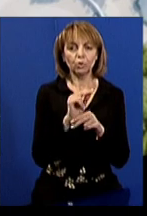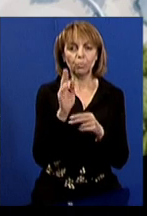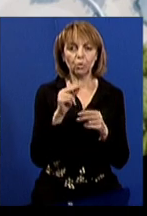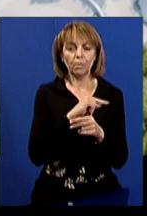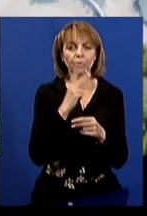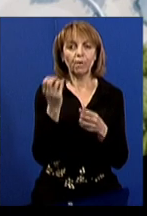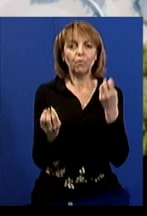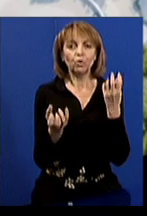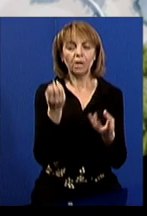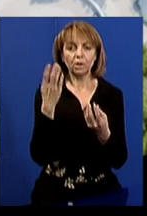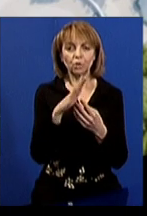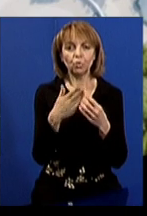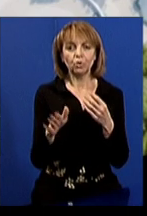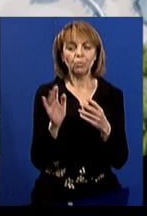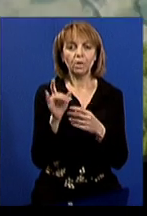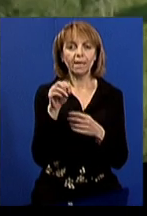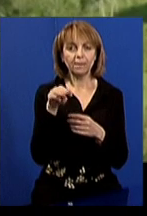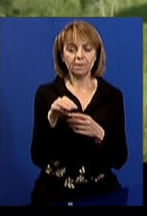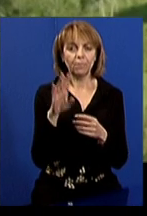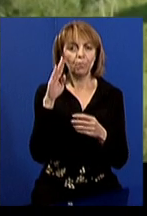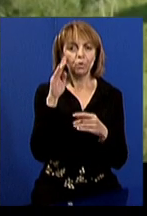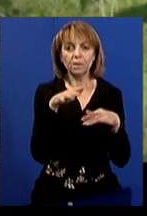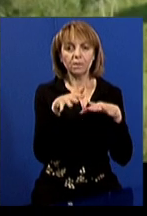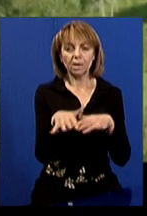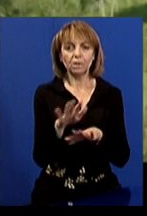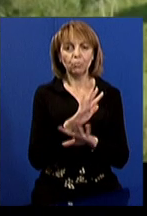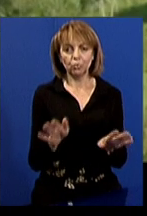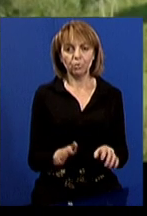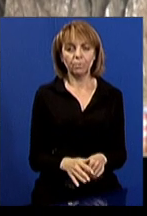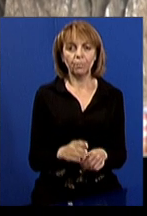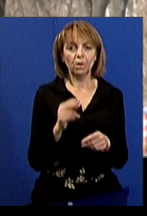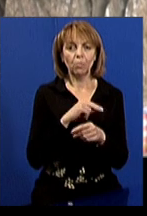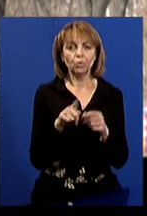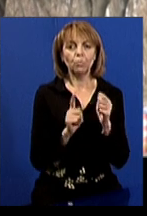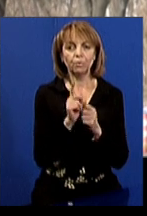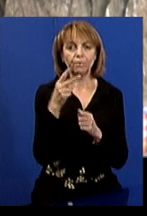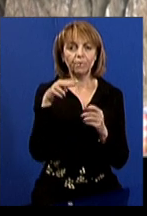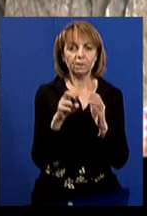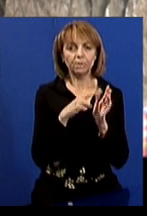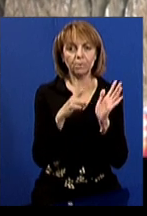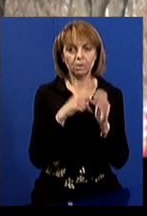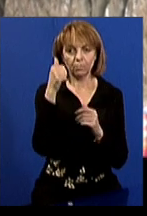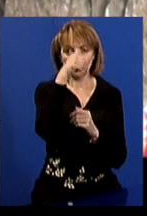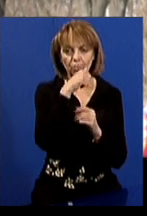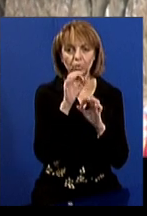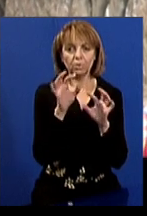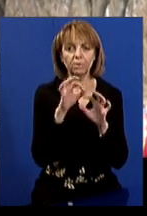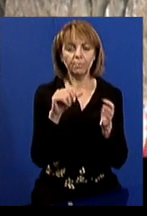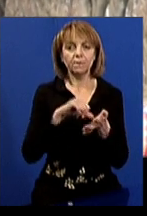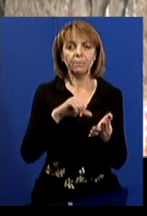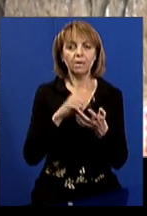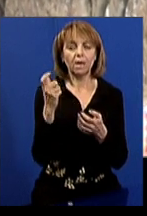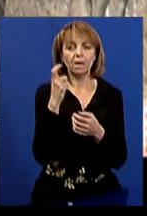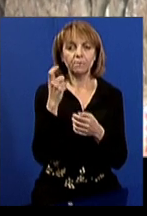два фонтани, сходи зроблять гранітними, вода по них не стікатиме. Роботи тут почали у 2017-му, розповів представник